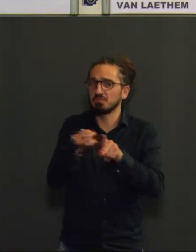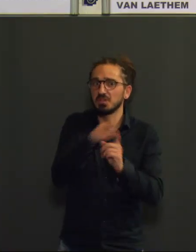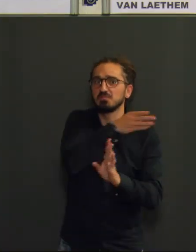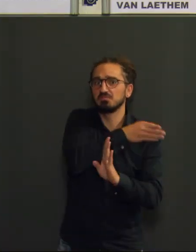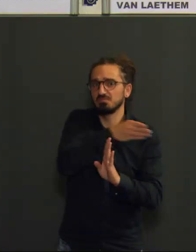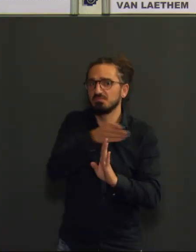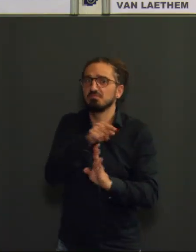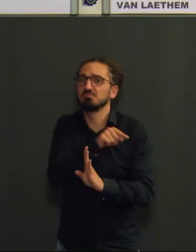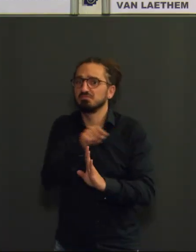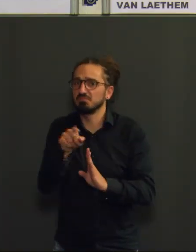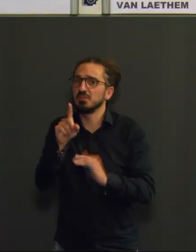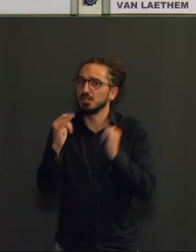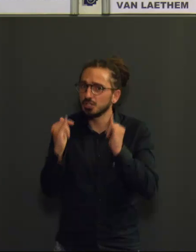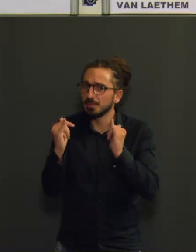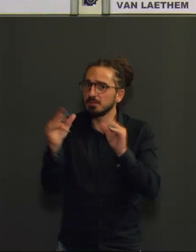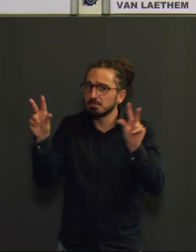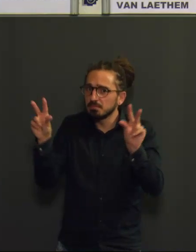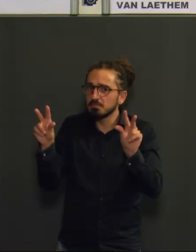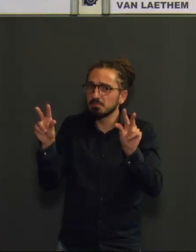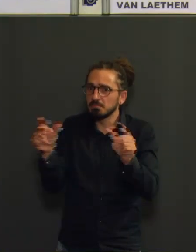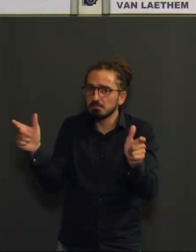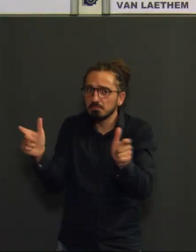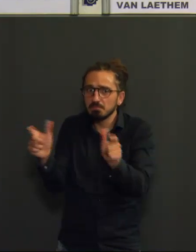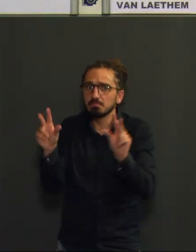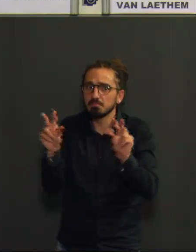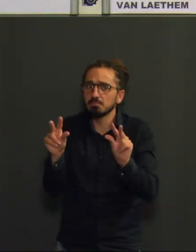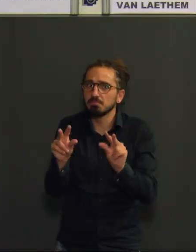'installe et qui est de bonne augure.